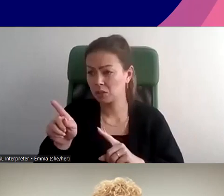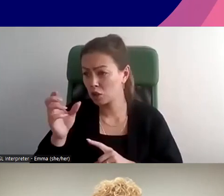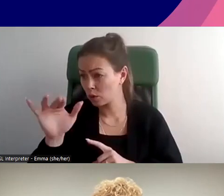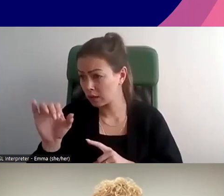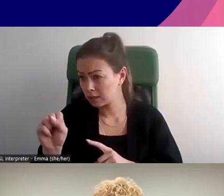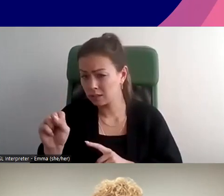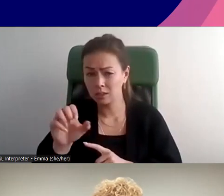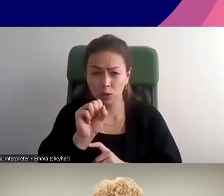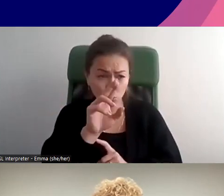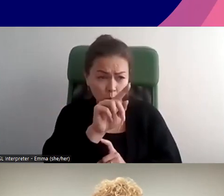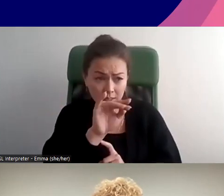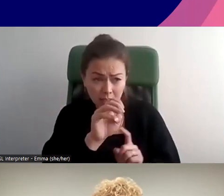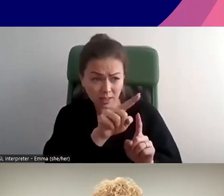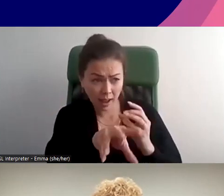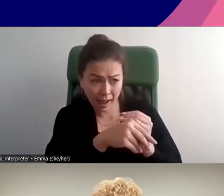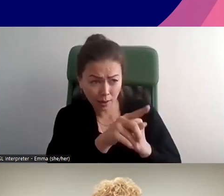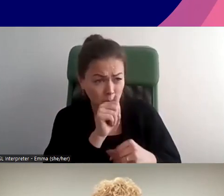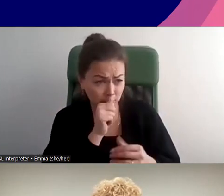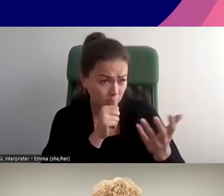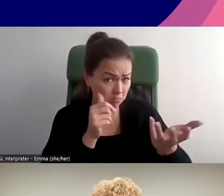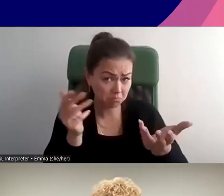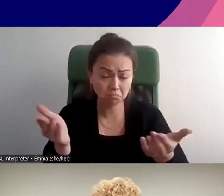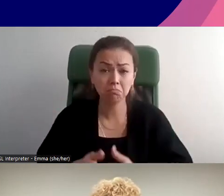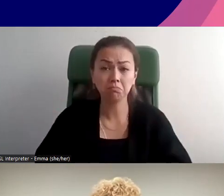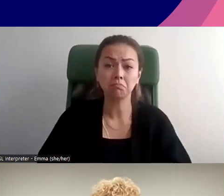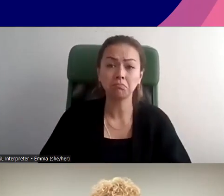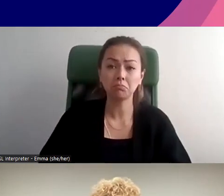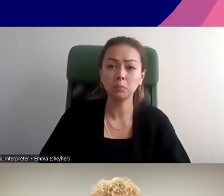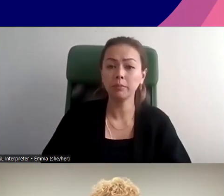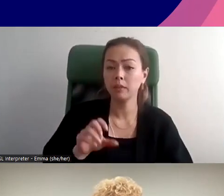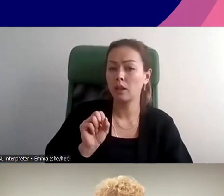Chris, je ne sais pas, ou Suzy, si vous voulez parler du droit à la vie privée.